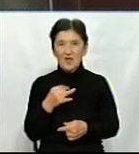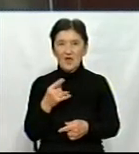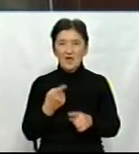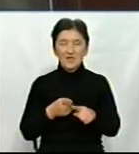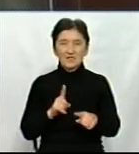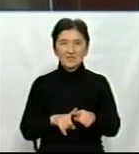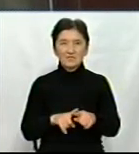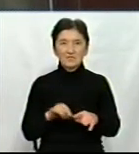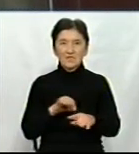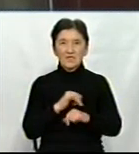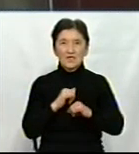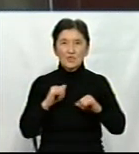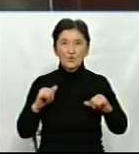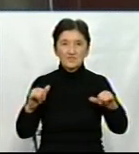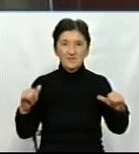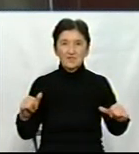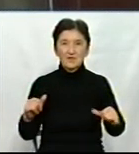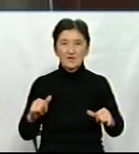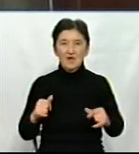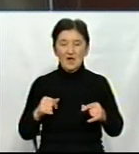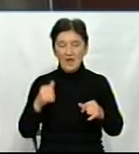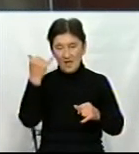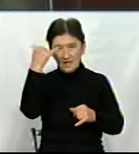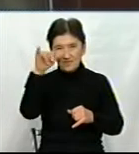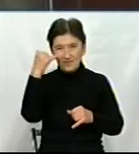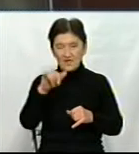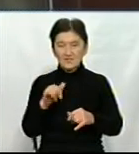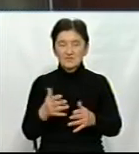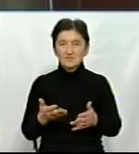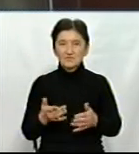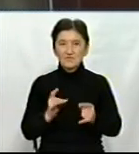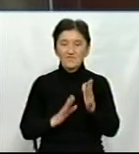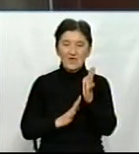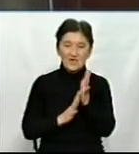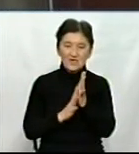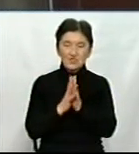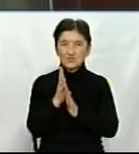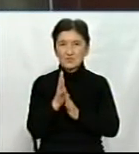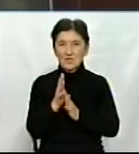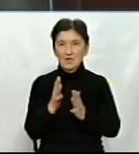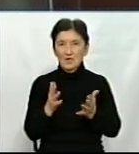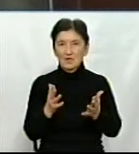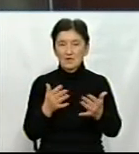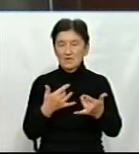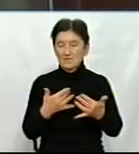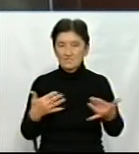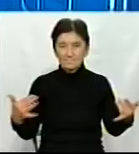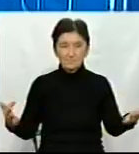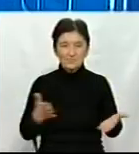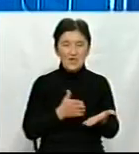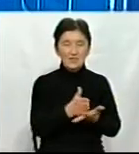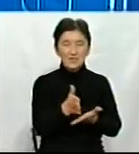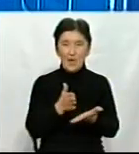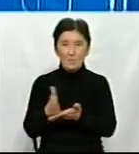це і розвиток тваринництва в галузі, вирощування перехолів і це інші такі напрямки.